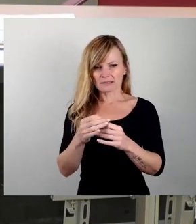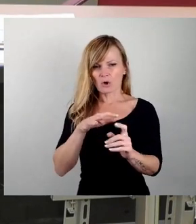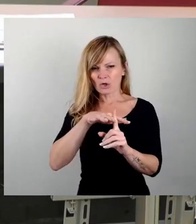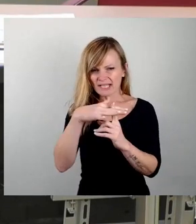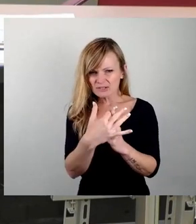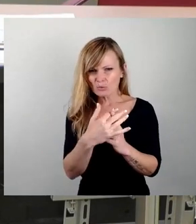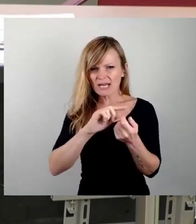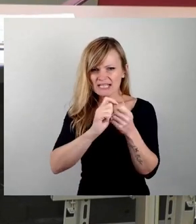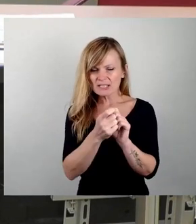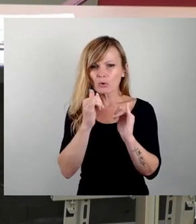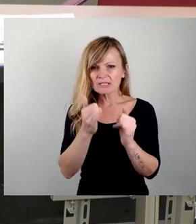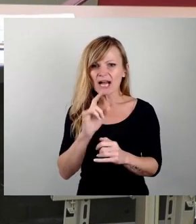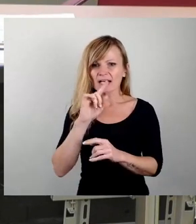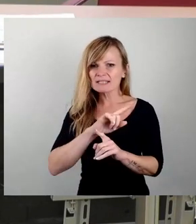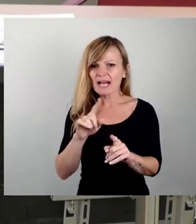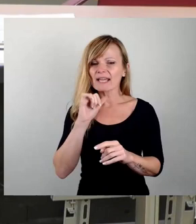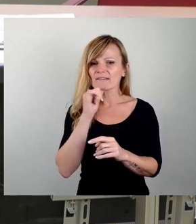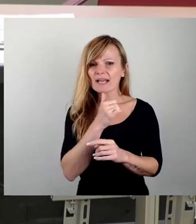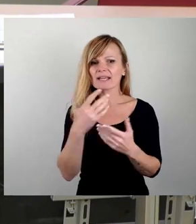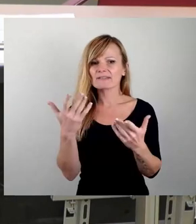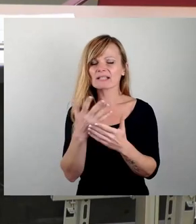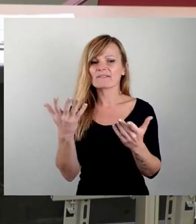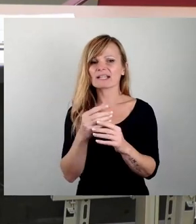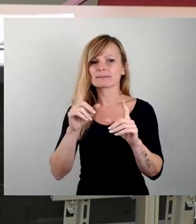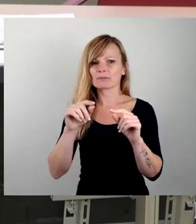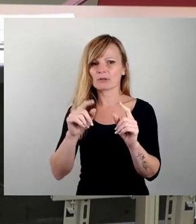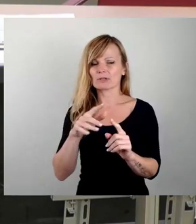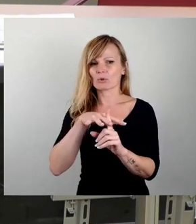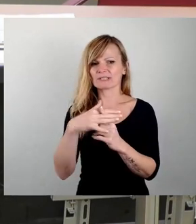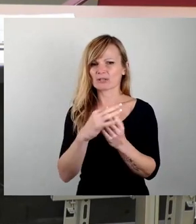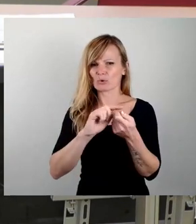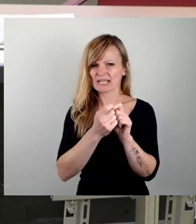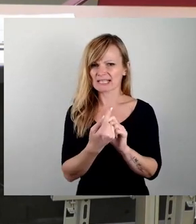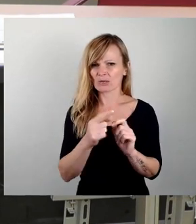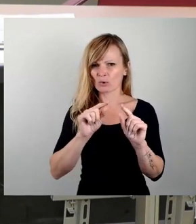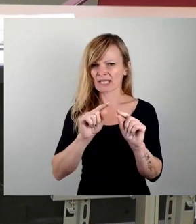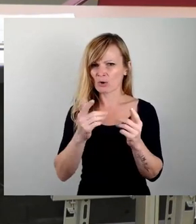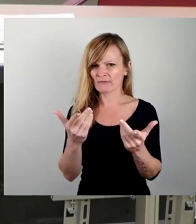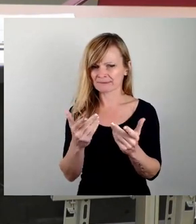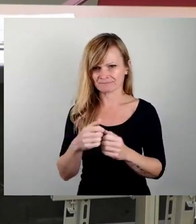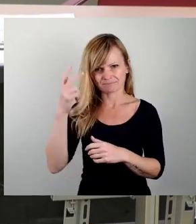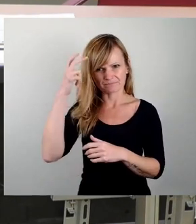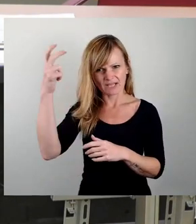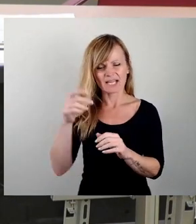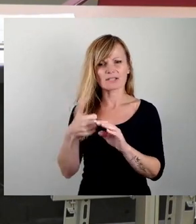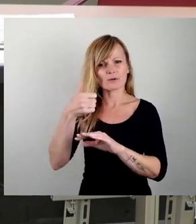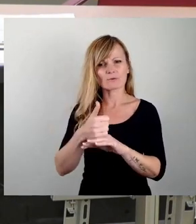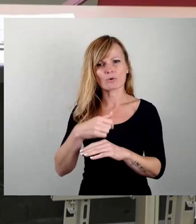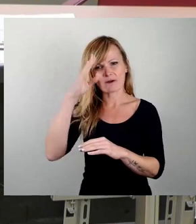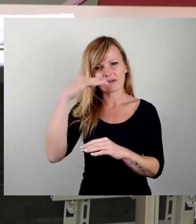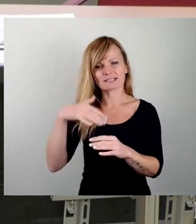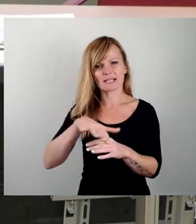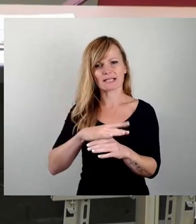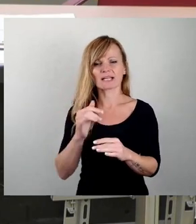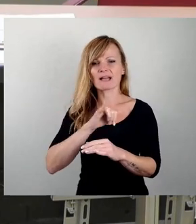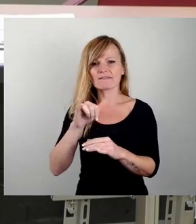Was? Was bedeutet Kontextualisierung noch gleich? Kaiser, Führer, Vaterland. Welcher Kontext soll